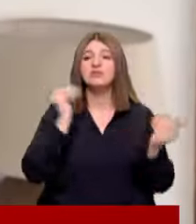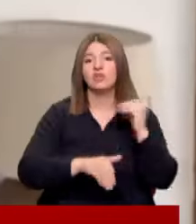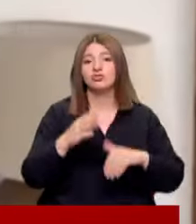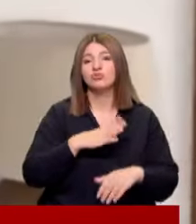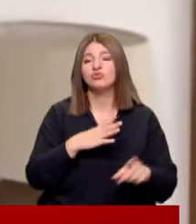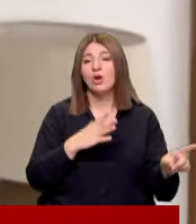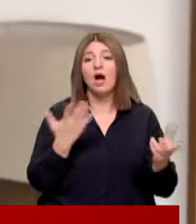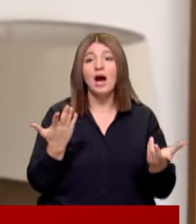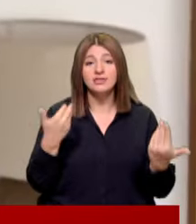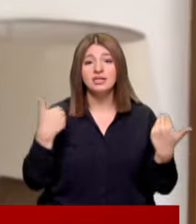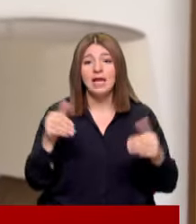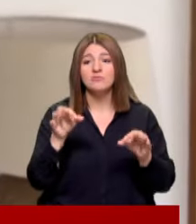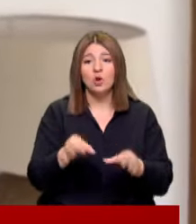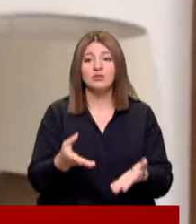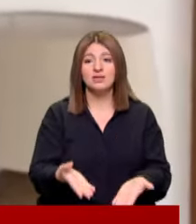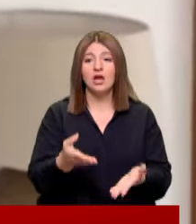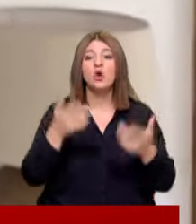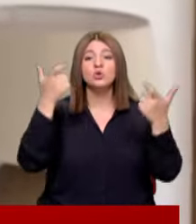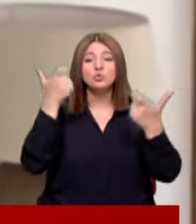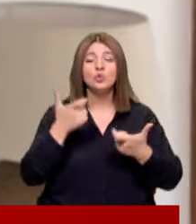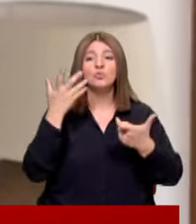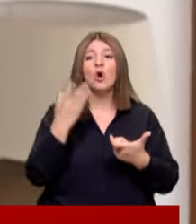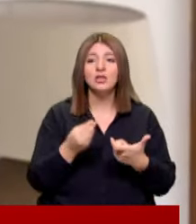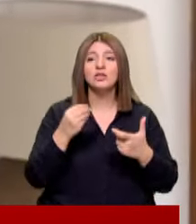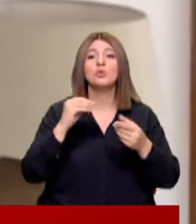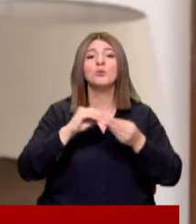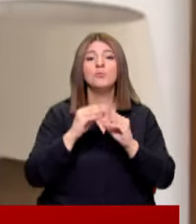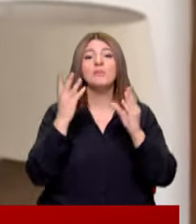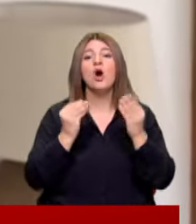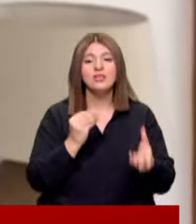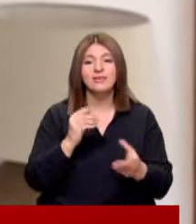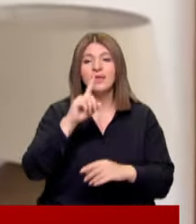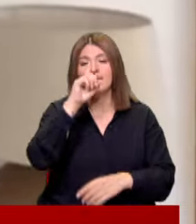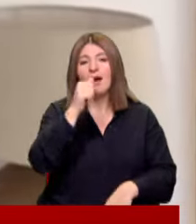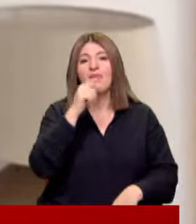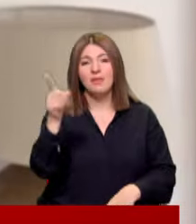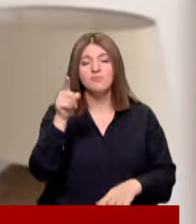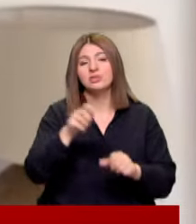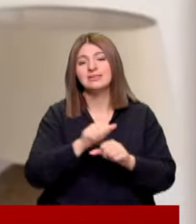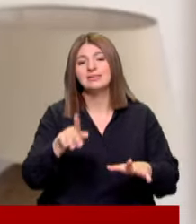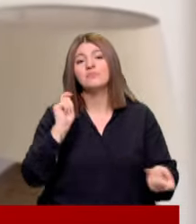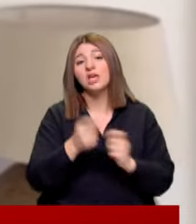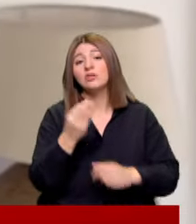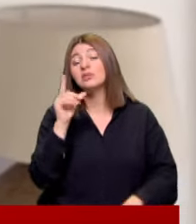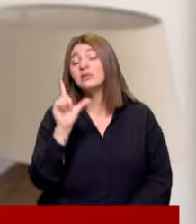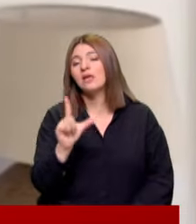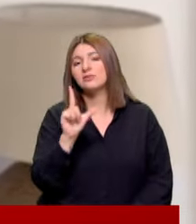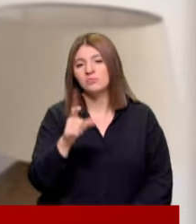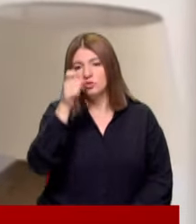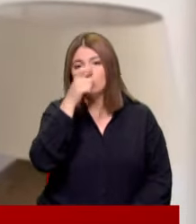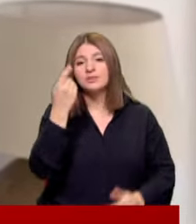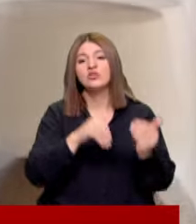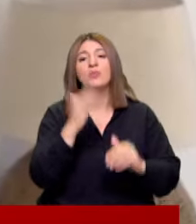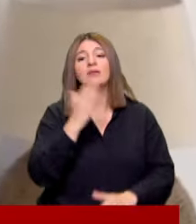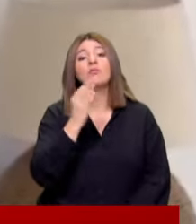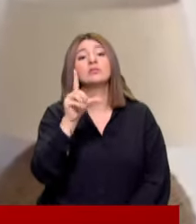istiyor Artık geldiğimiz noktada sorumlu olan, sorumlu olan tek adam ve bu sistem değişmeli Türkiye bir